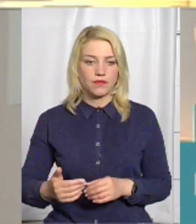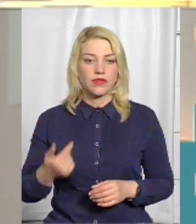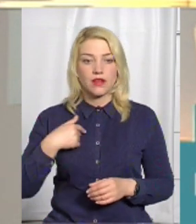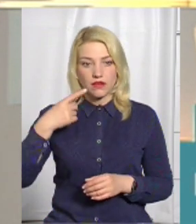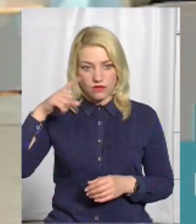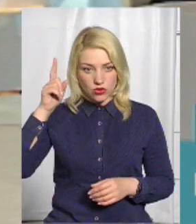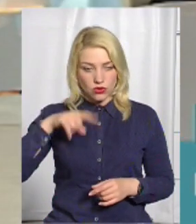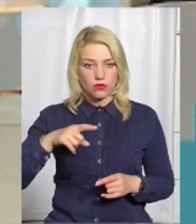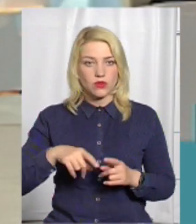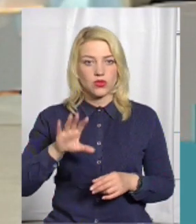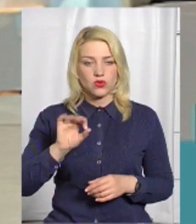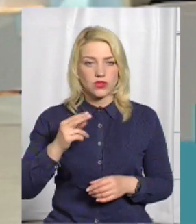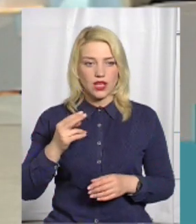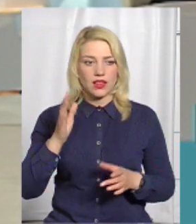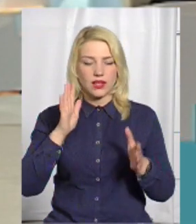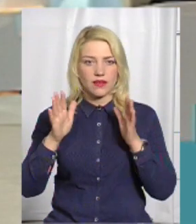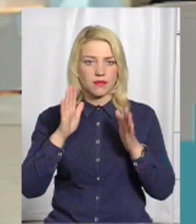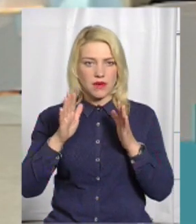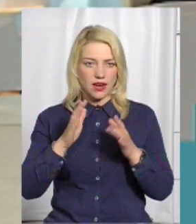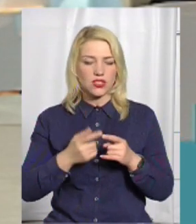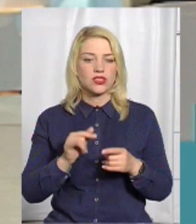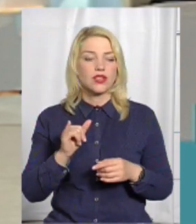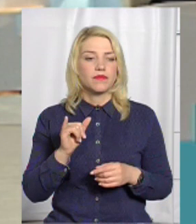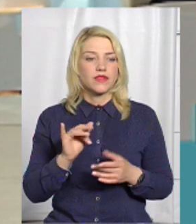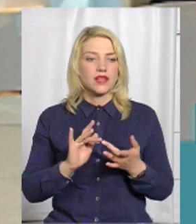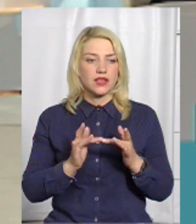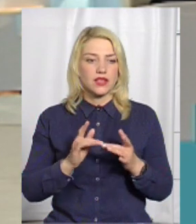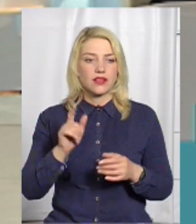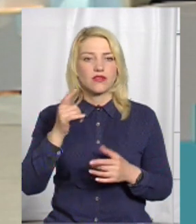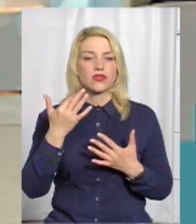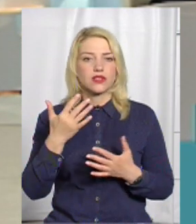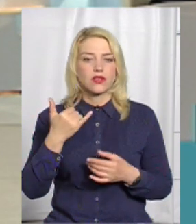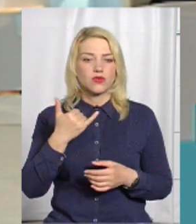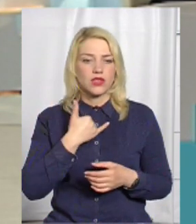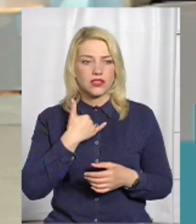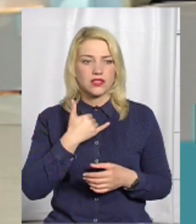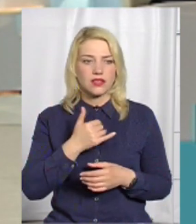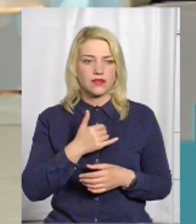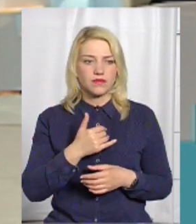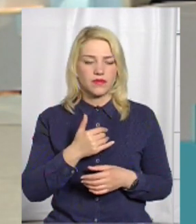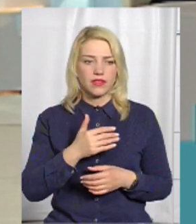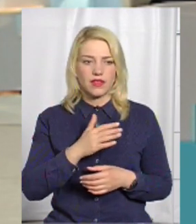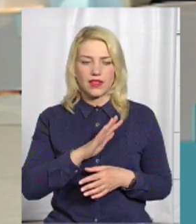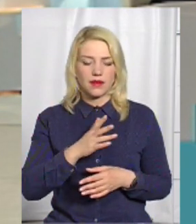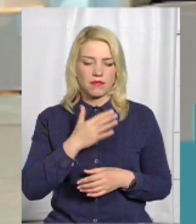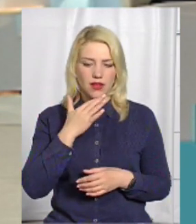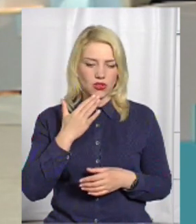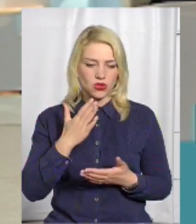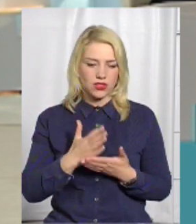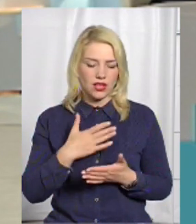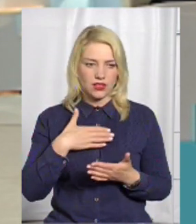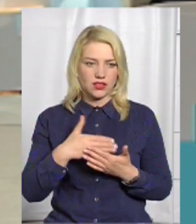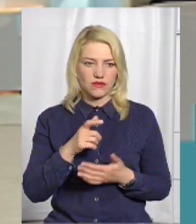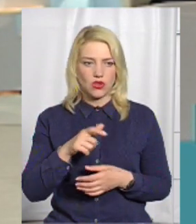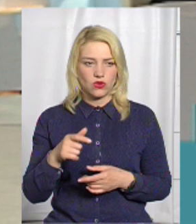Відомо, звичайно, з соціальних мереж, тому що не настільки в нас велике середовище активних людей, і ми з паном